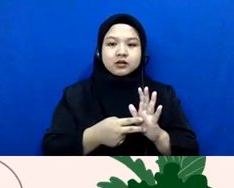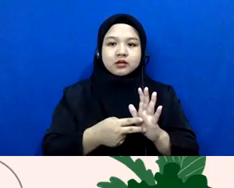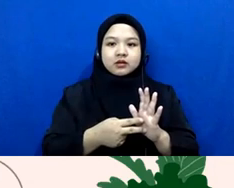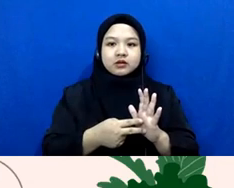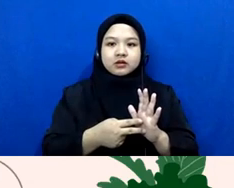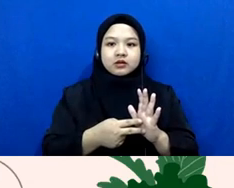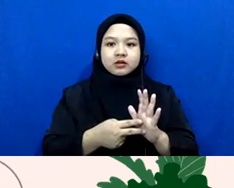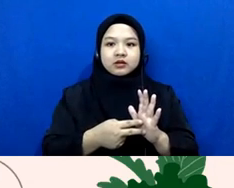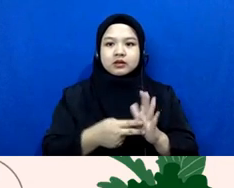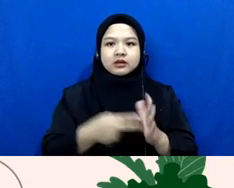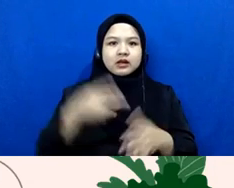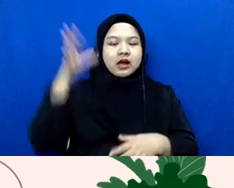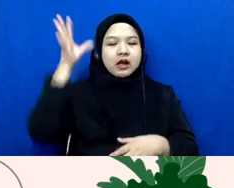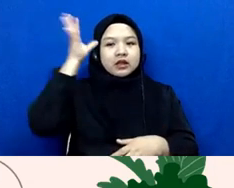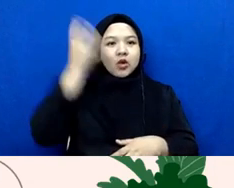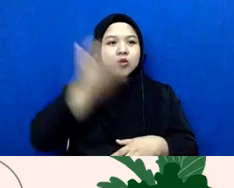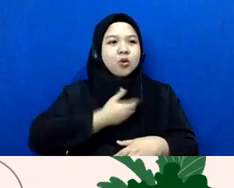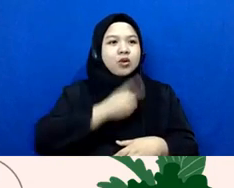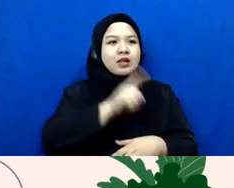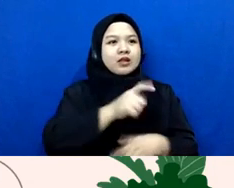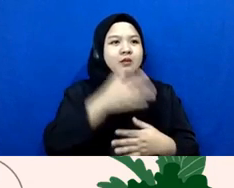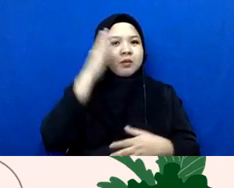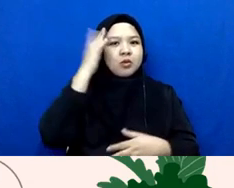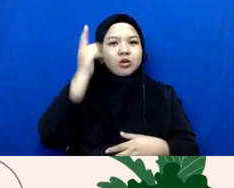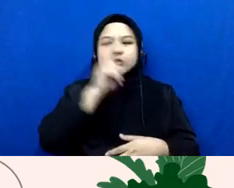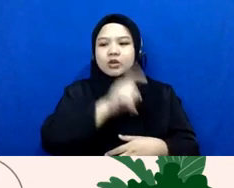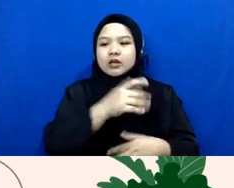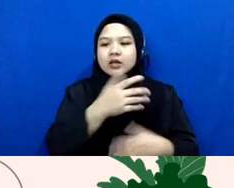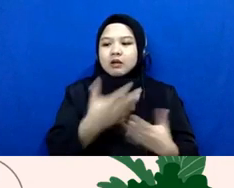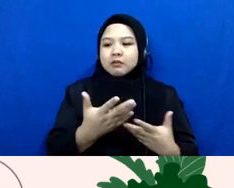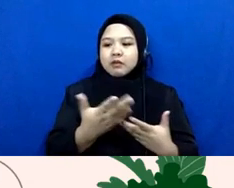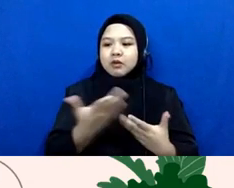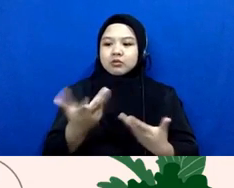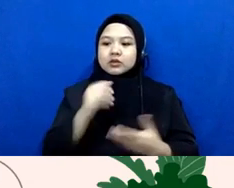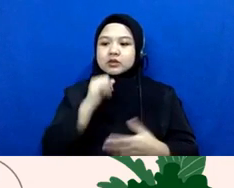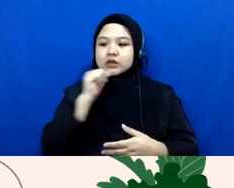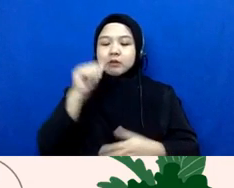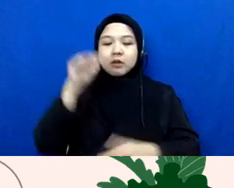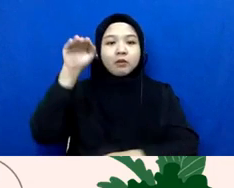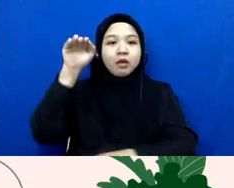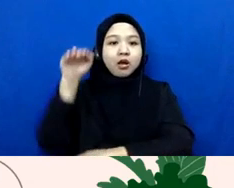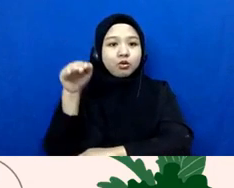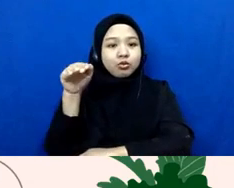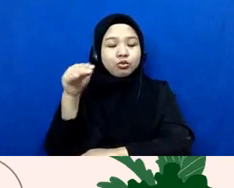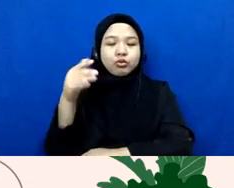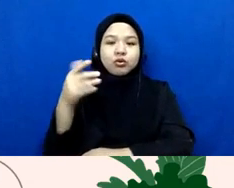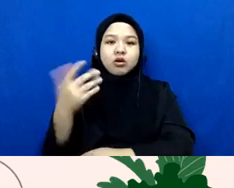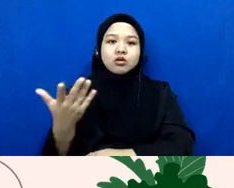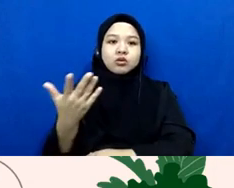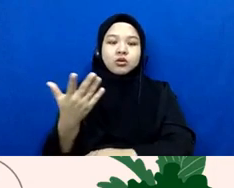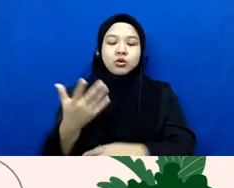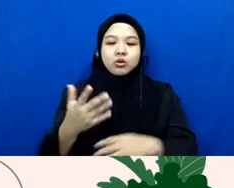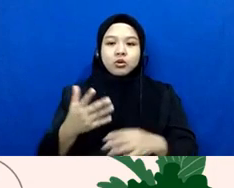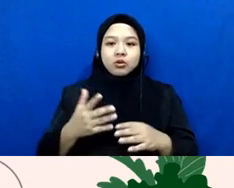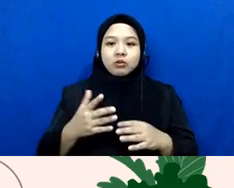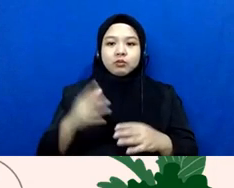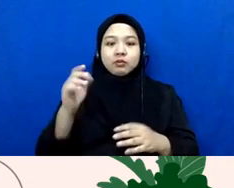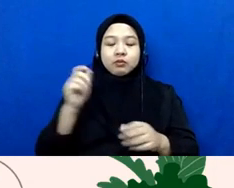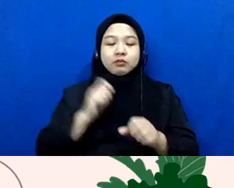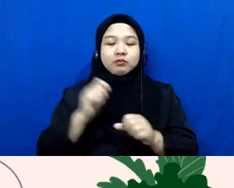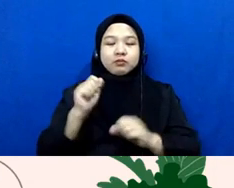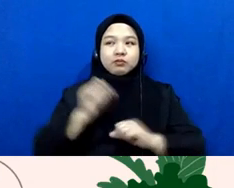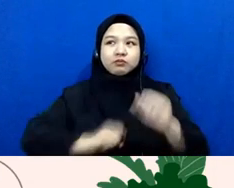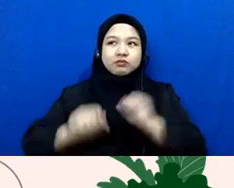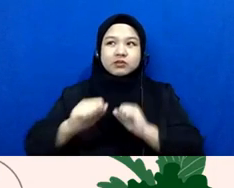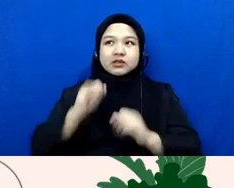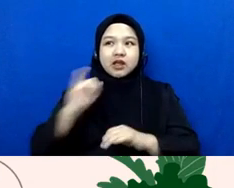jadi enggak tahu nih mau nanya apa mempolisi kecuali nanya siapa pelakunya terus misalnya bentuk perbuatannya apa yang